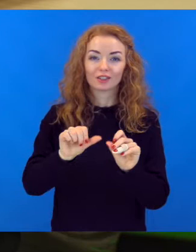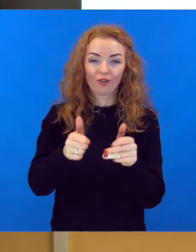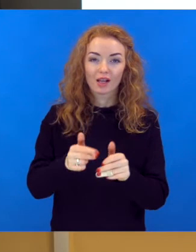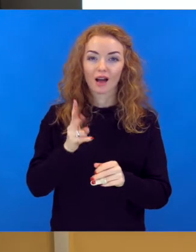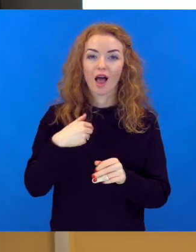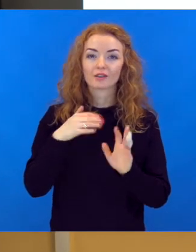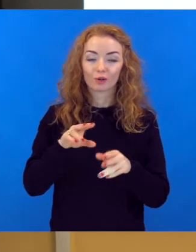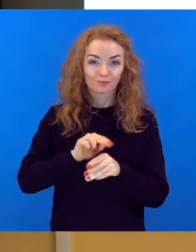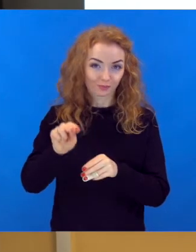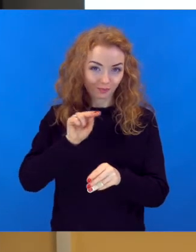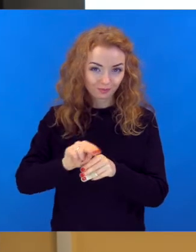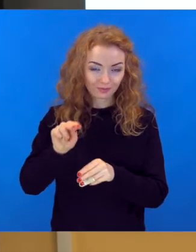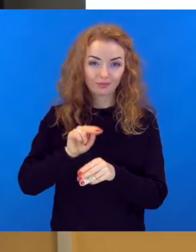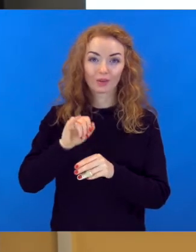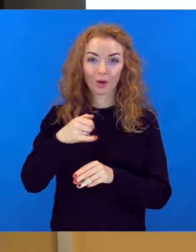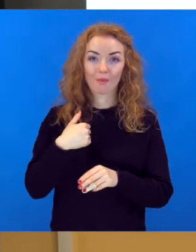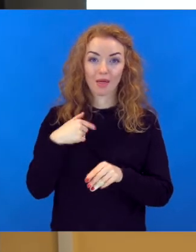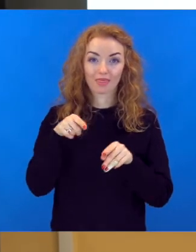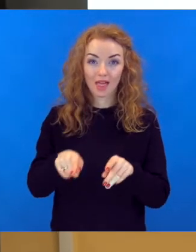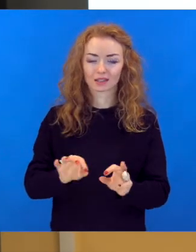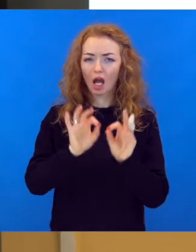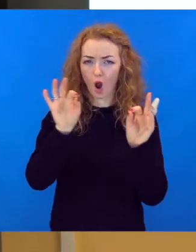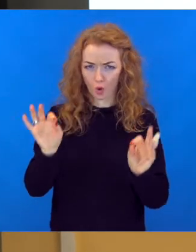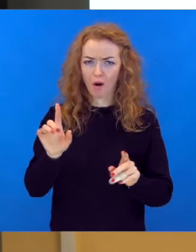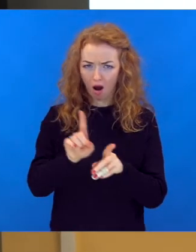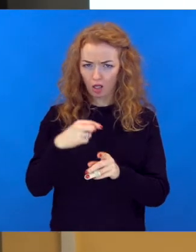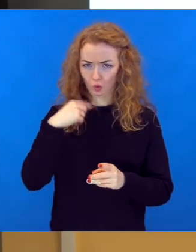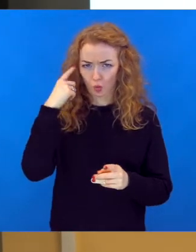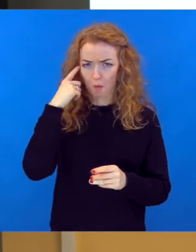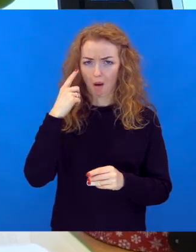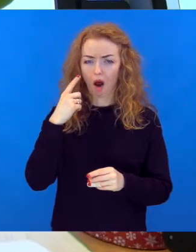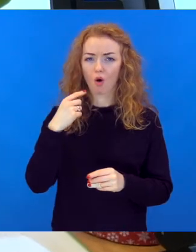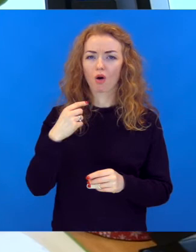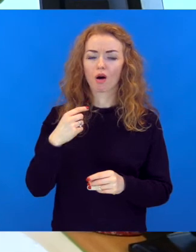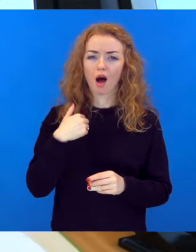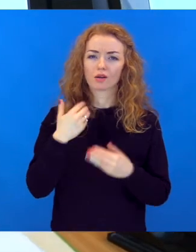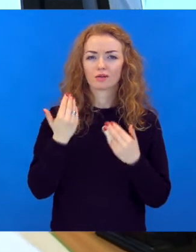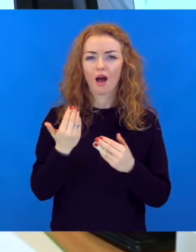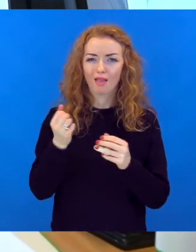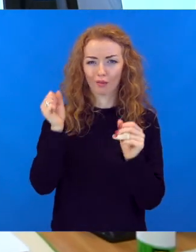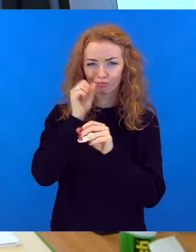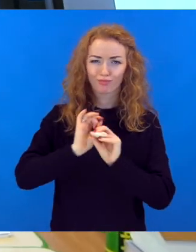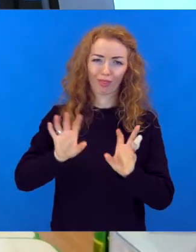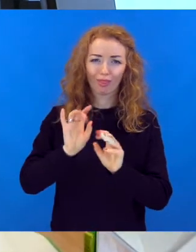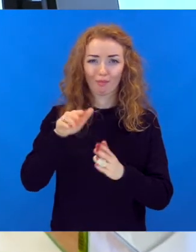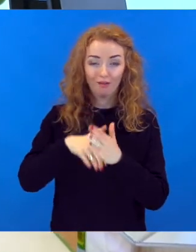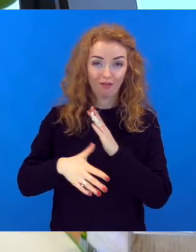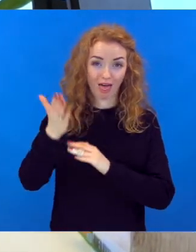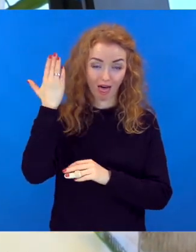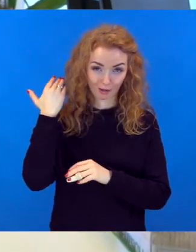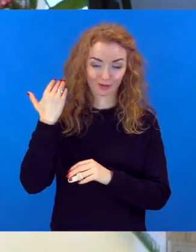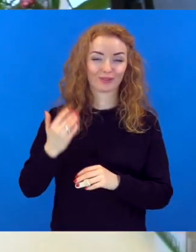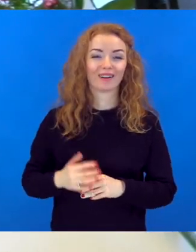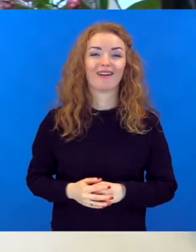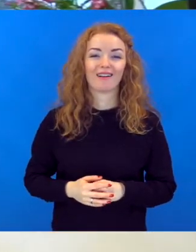saprast, kas ir tie veidi, kā es varu mācīt. Man tas sākotnējs priekšnats arī bija, ka es tagad pastāstīšu pasaciņas par vēsturi,